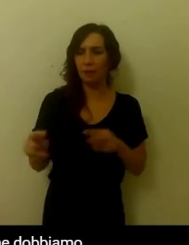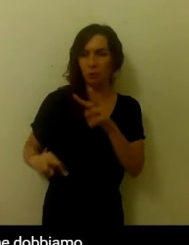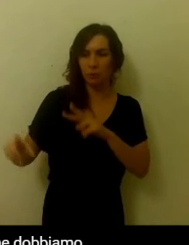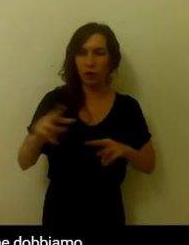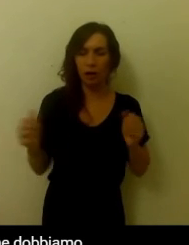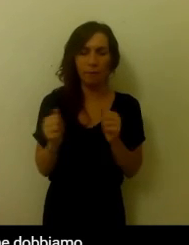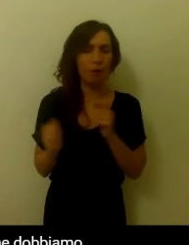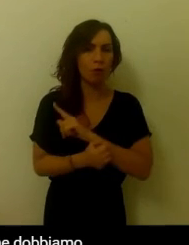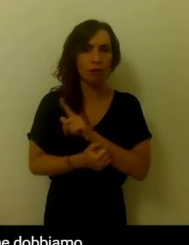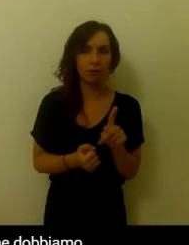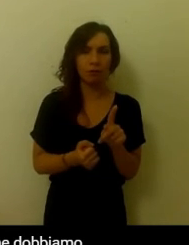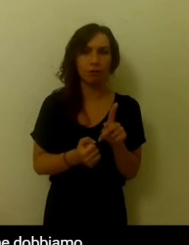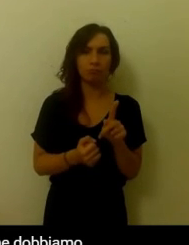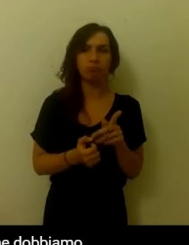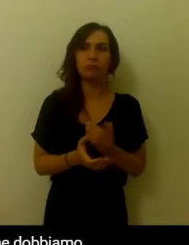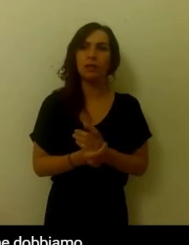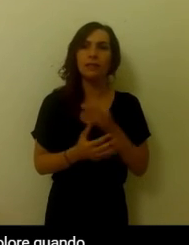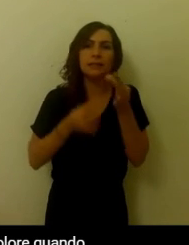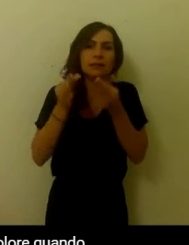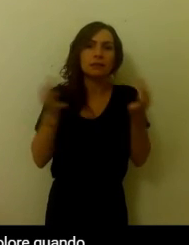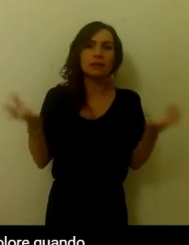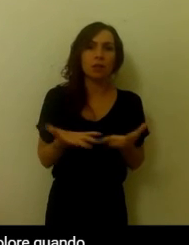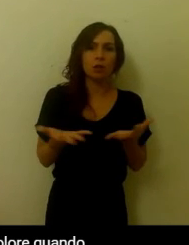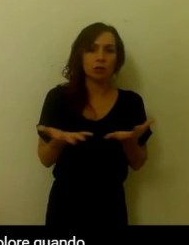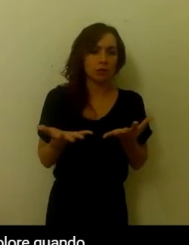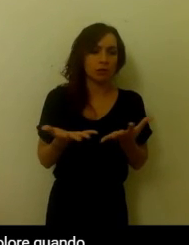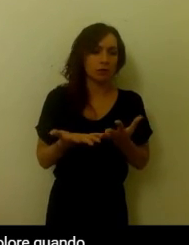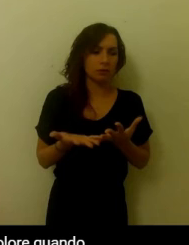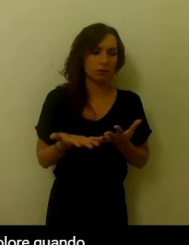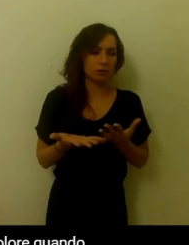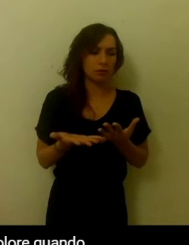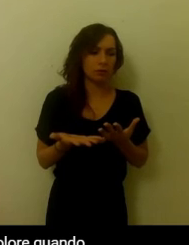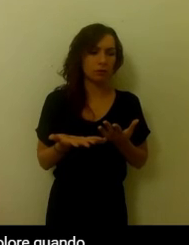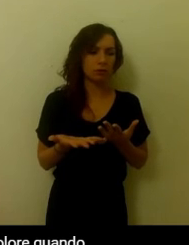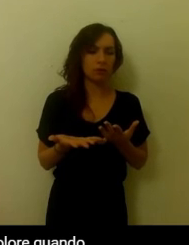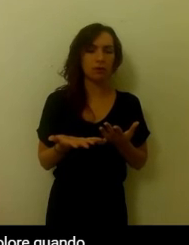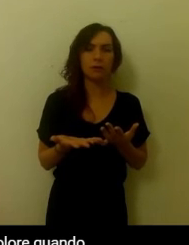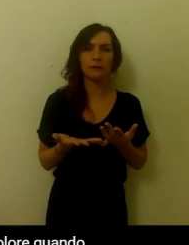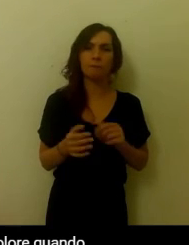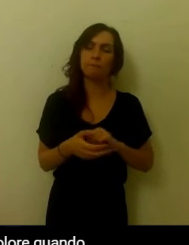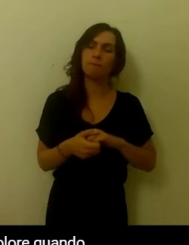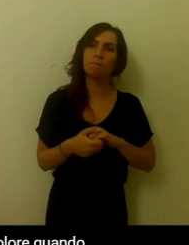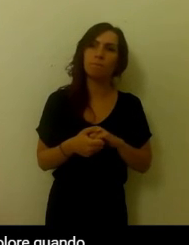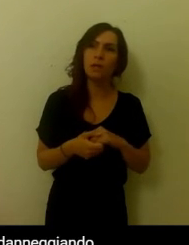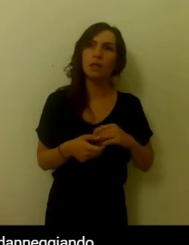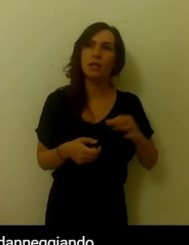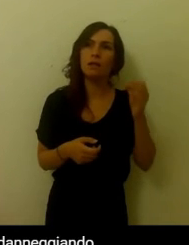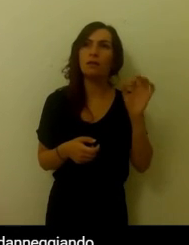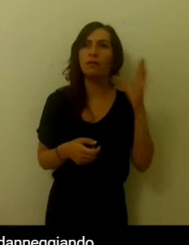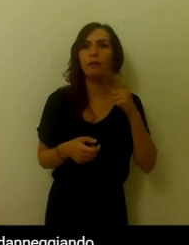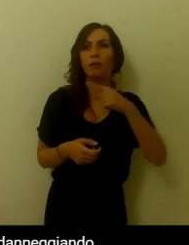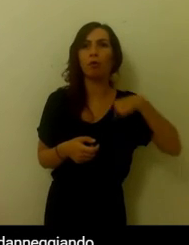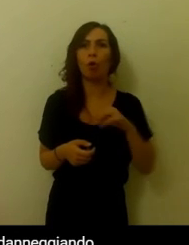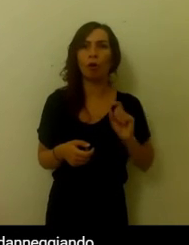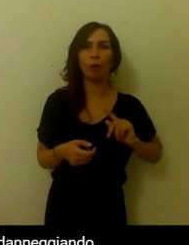vuol dire che dobbiamo metterci in testa che quando sentiamo del dolore, quando provochiamo del dolore, non